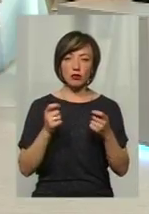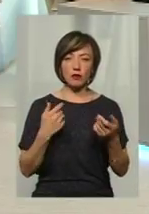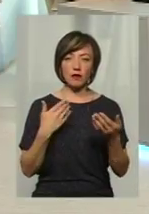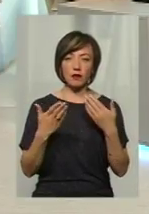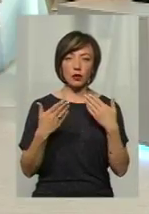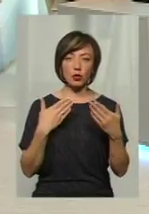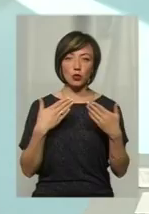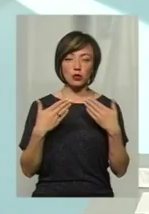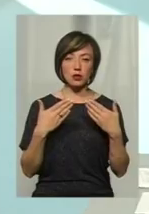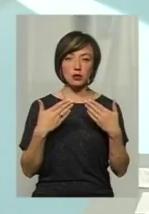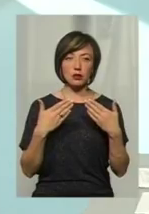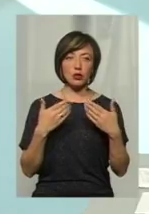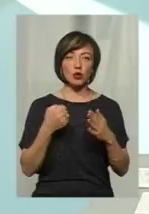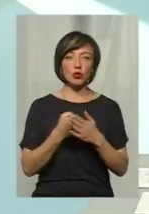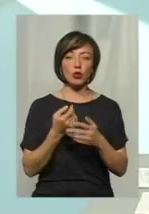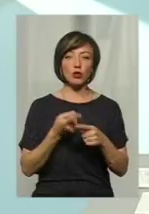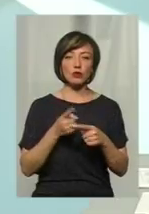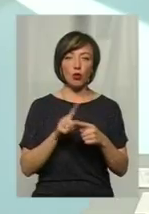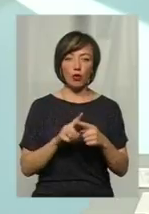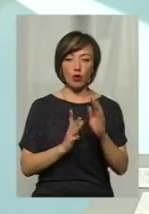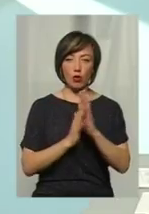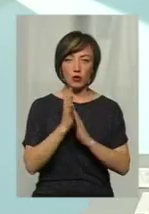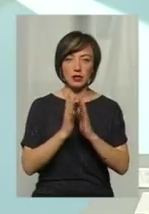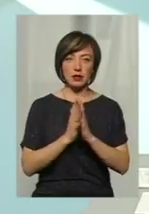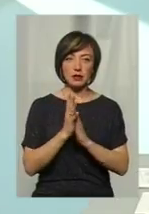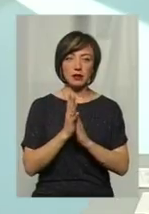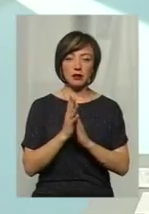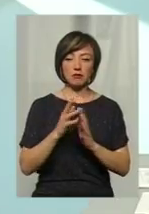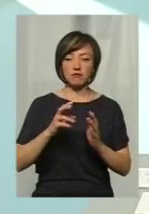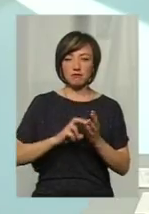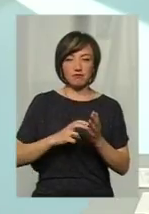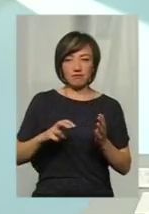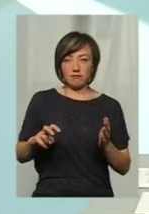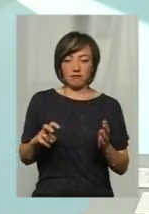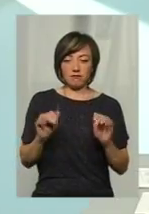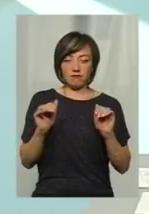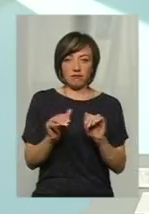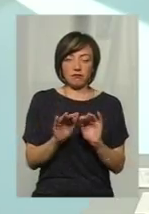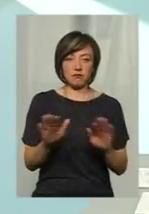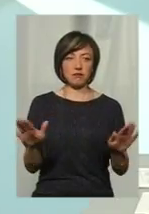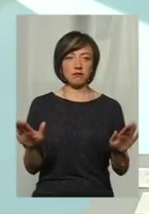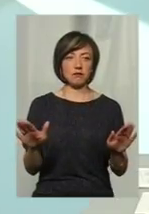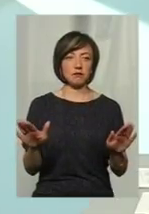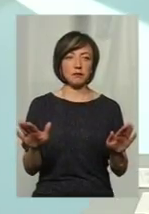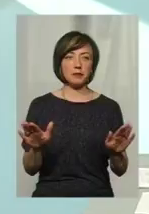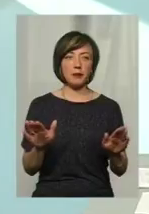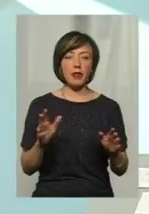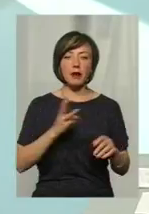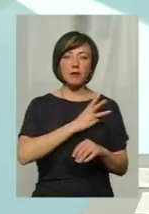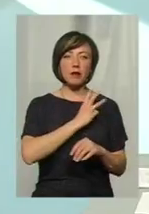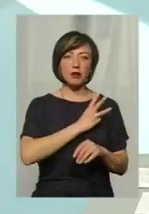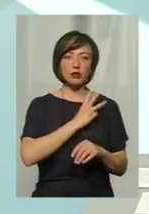до даного бур'яна, обходити його і бажано не виходити